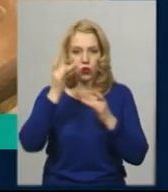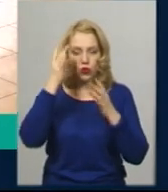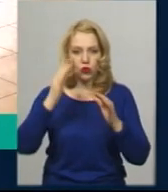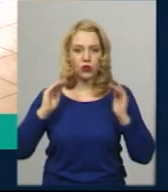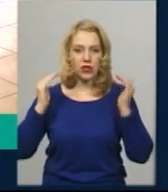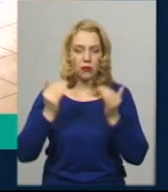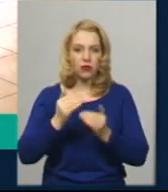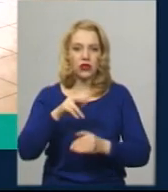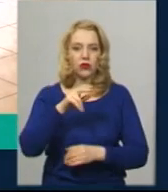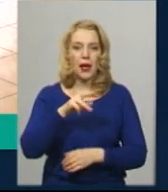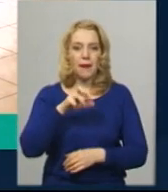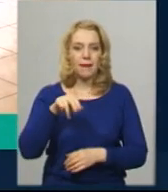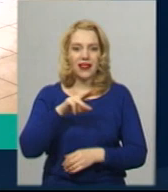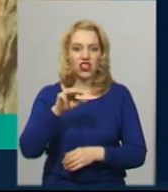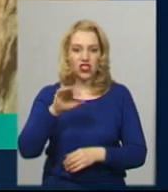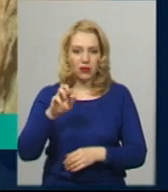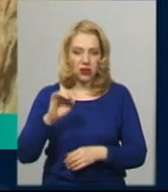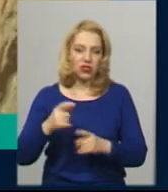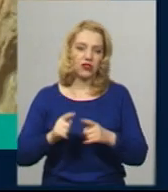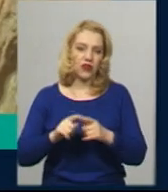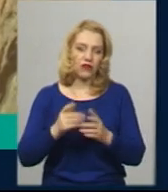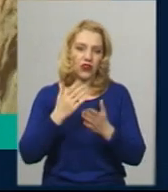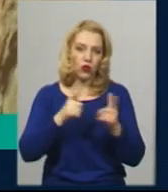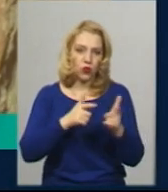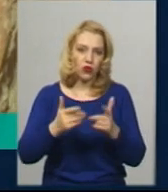Меджибіч готують до відкриття нову велику виставку.